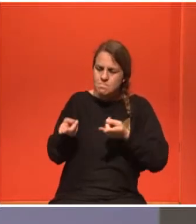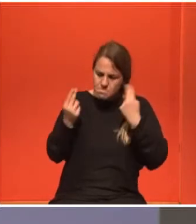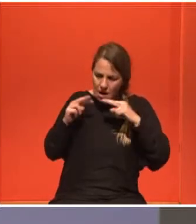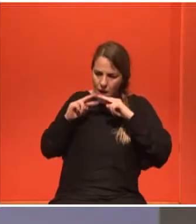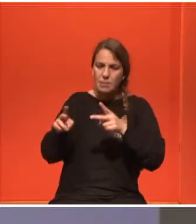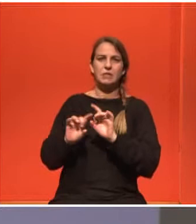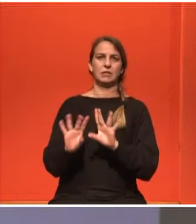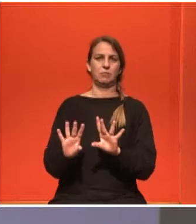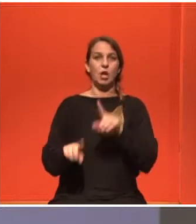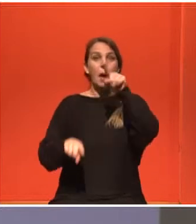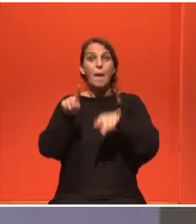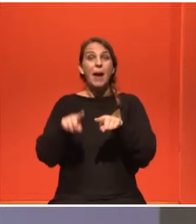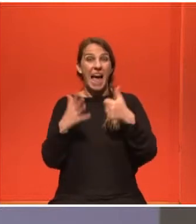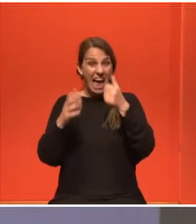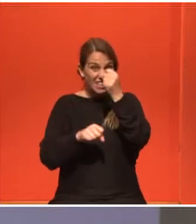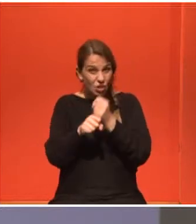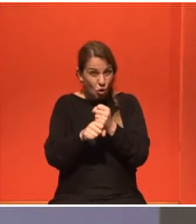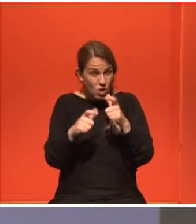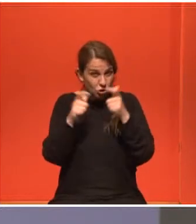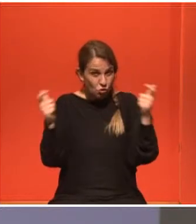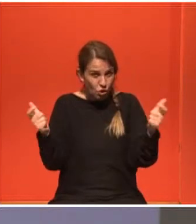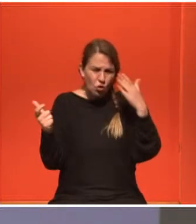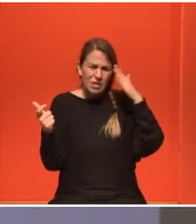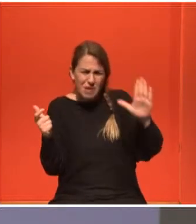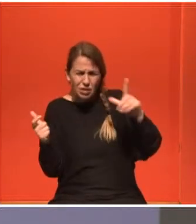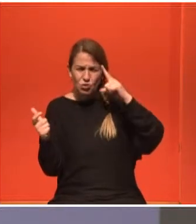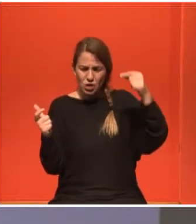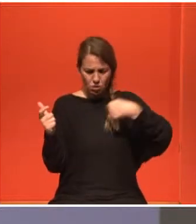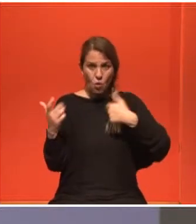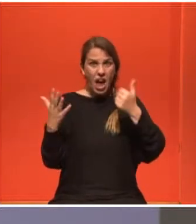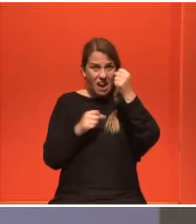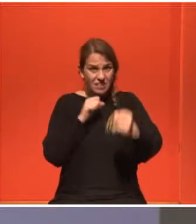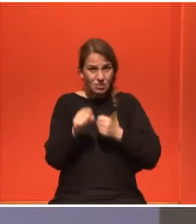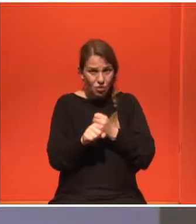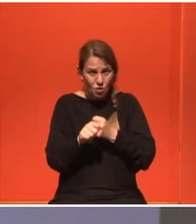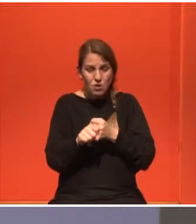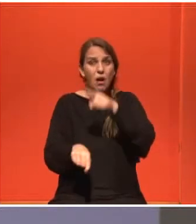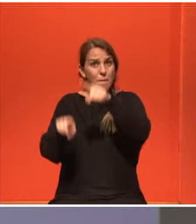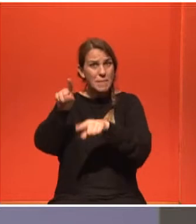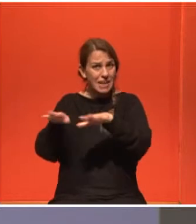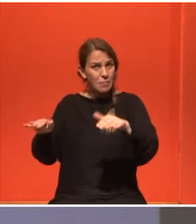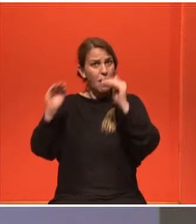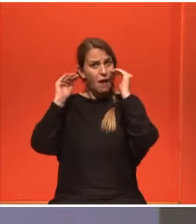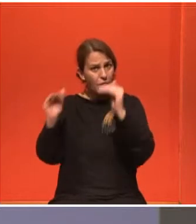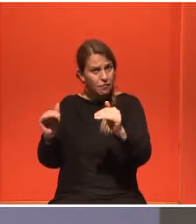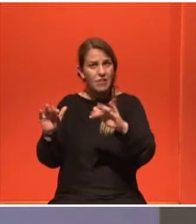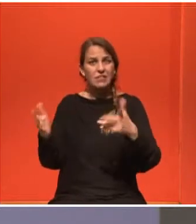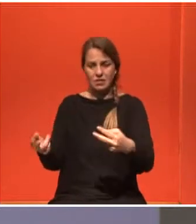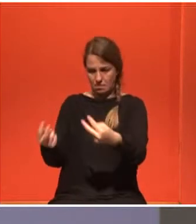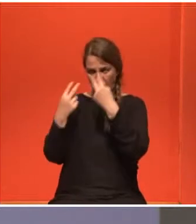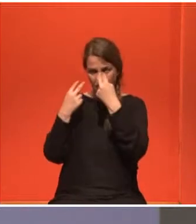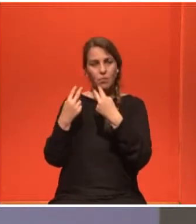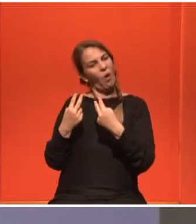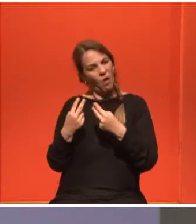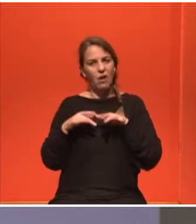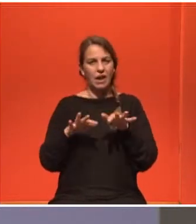όλα τα χρόνια και τα έξι χρόνια όλο το γυμνάσιο και το λύκειο ακόμα εκεί σκεφτόντουσα να είχα καρκίνω και